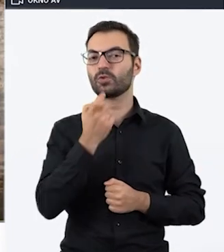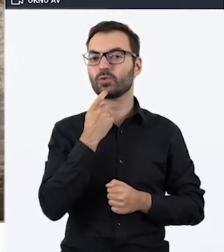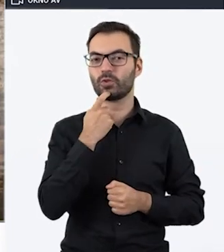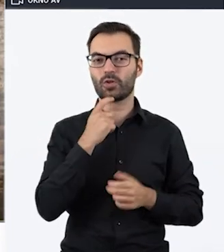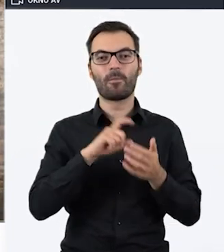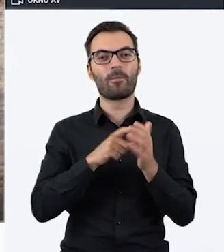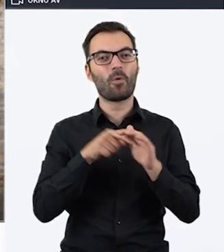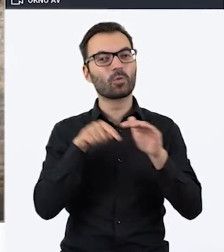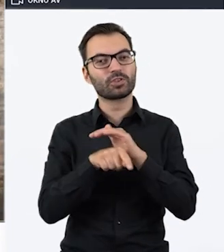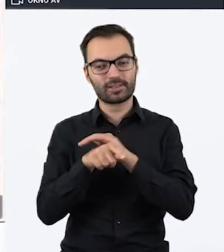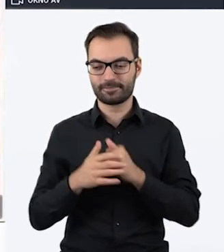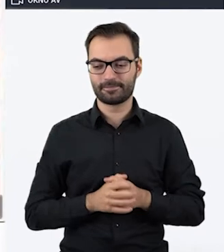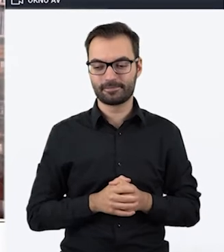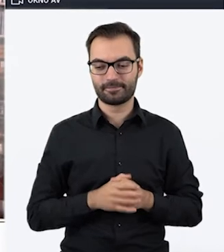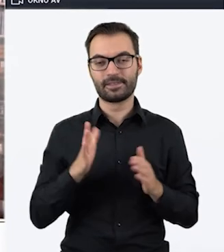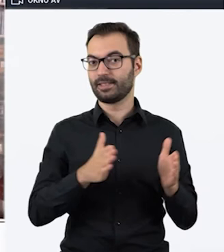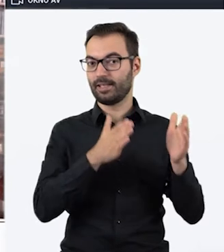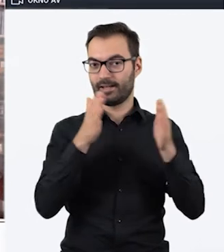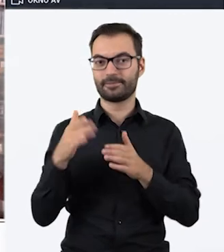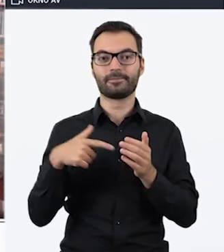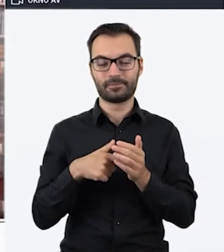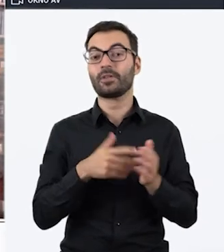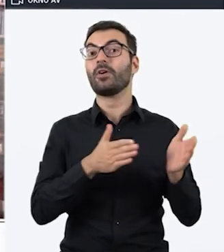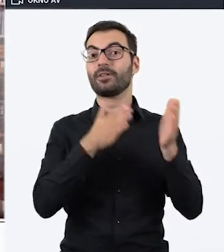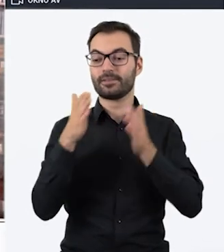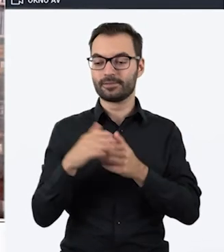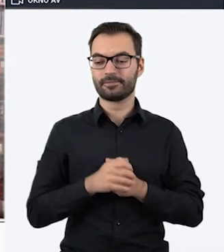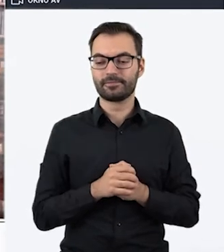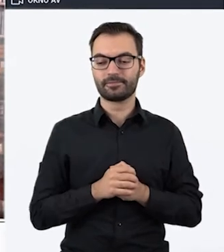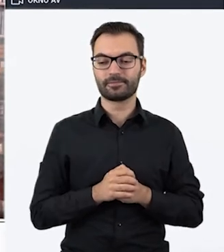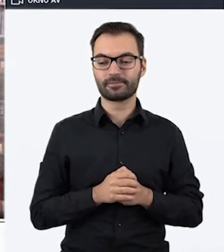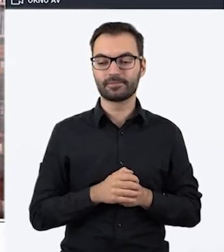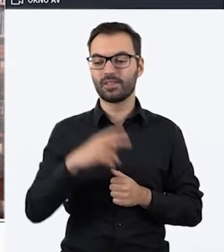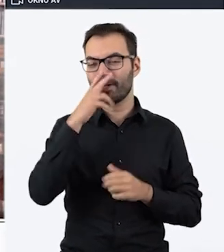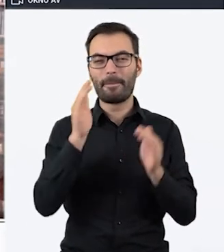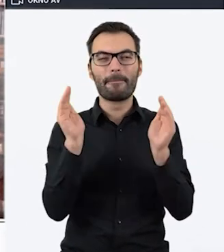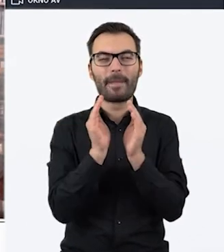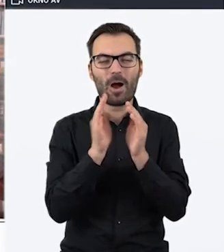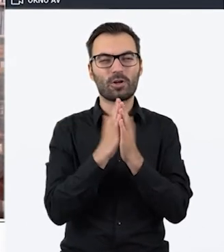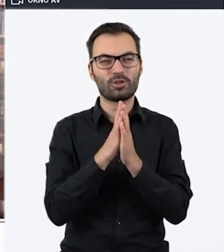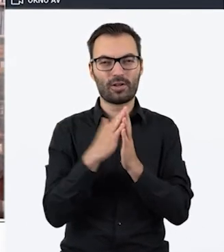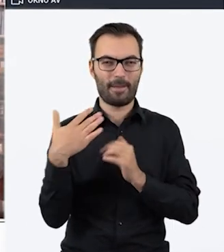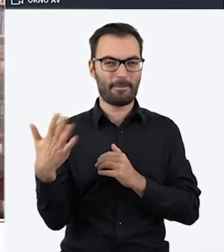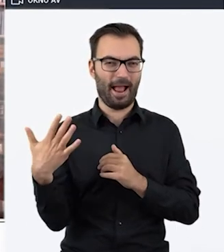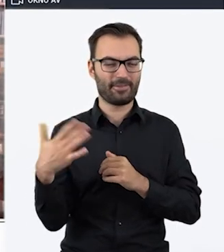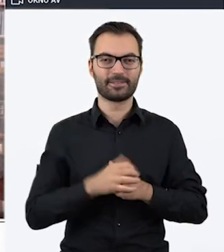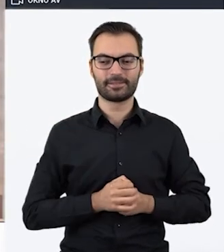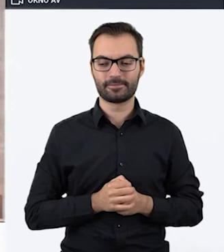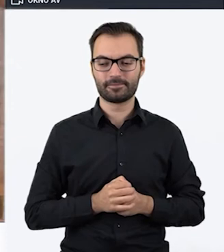jest Escape Room. Przejdźmy dalej i zerknijmy tutaj na tę małą książkę po prawej stronie